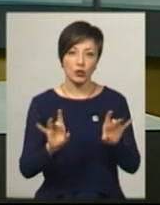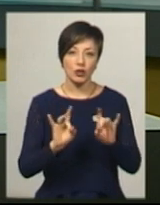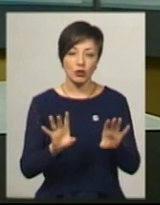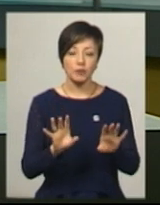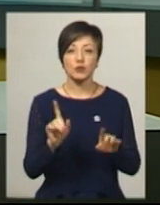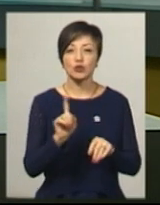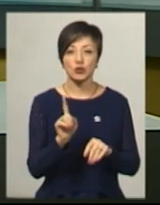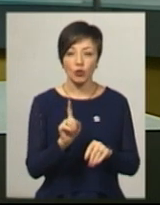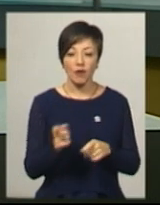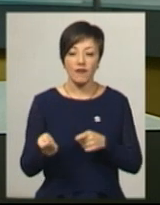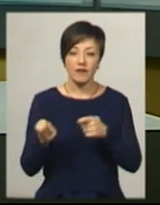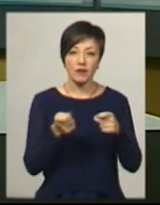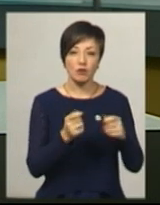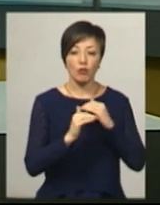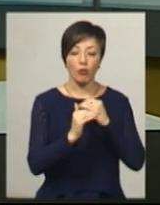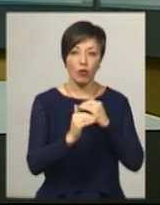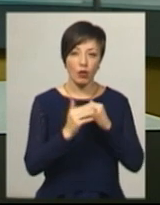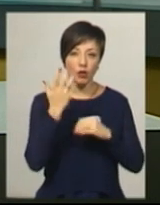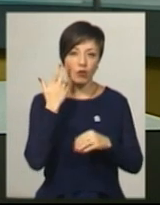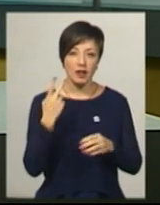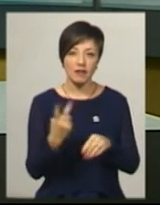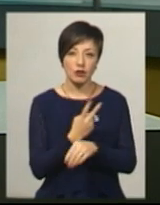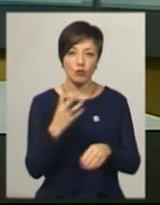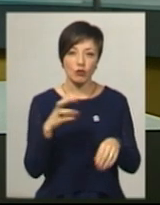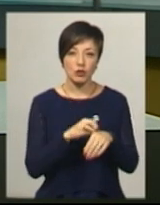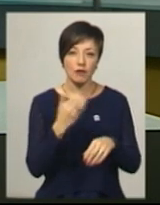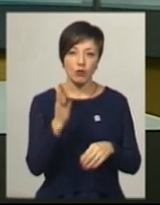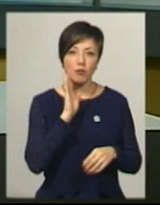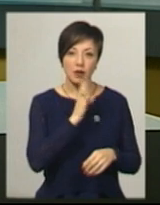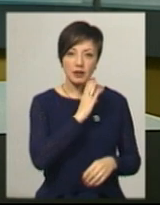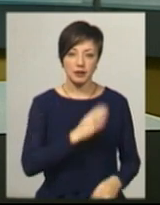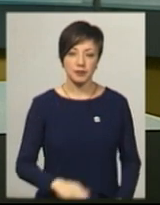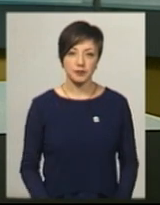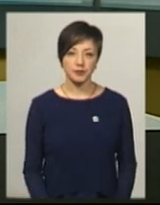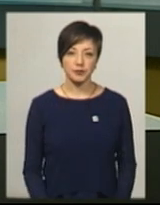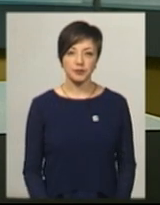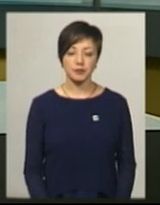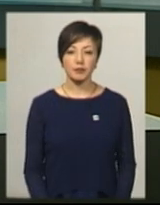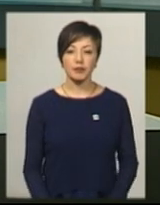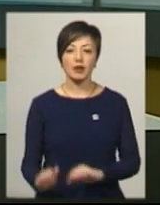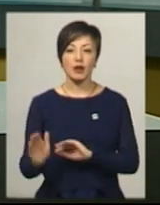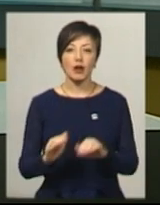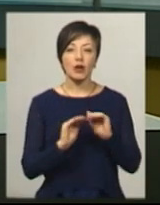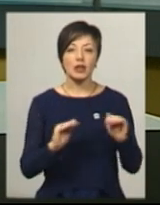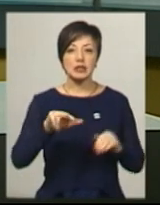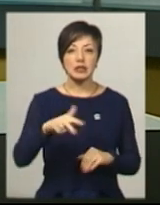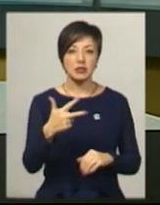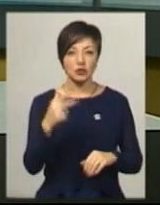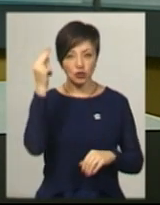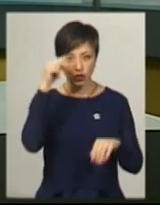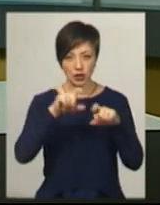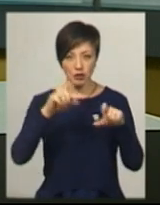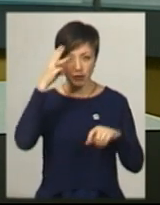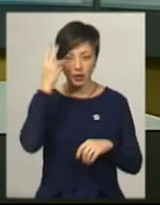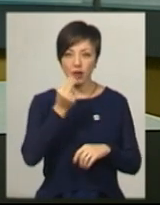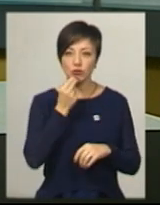розповів, що віз собаку у поле після того, як пес двічі покусав його матір. Учні 33 шкіл Хмельницького